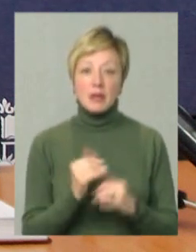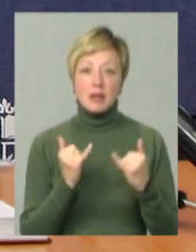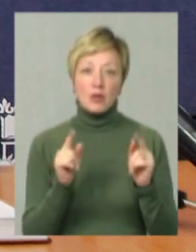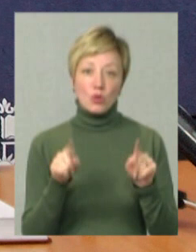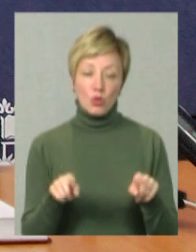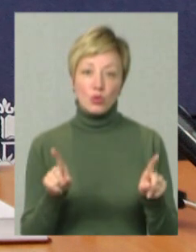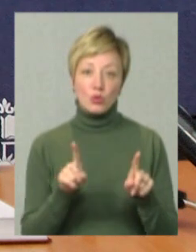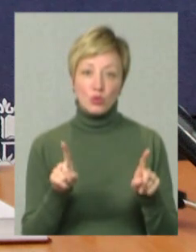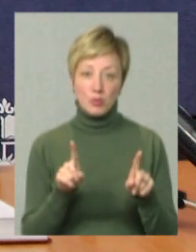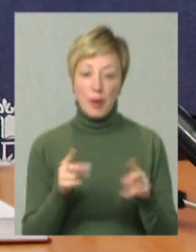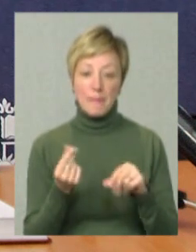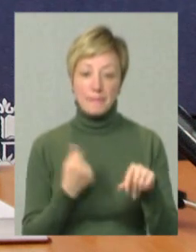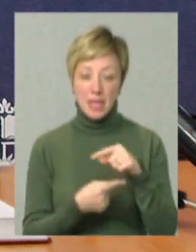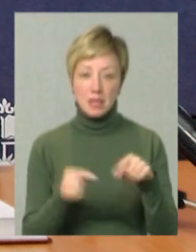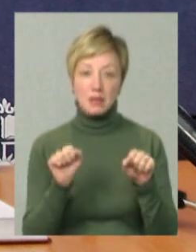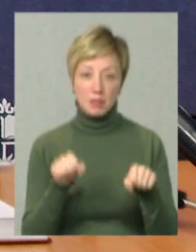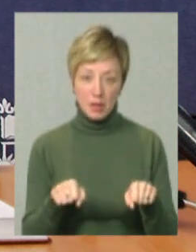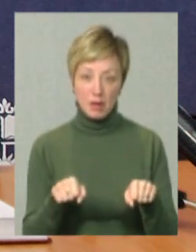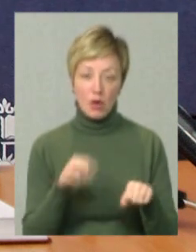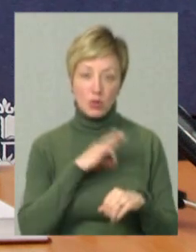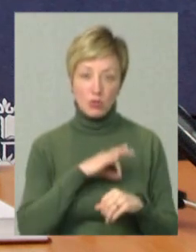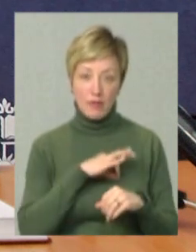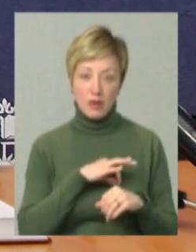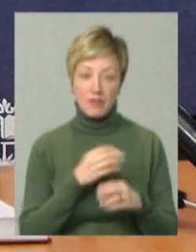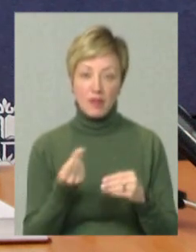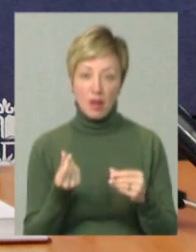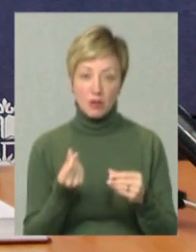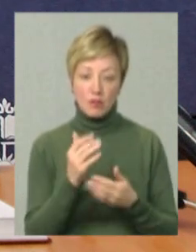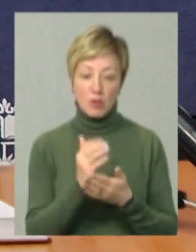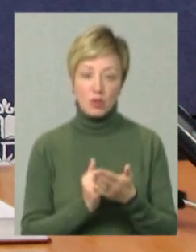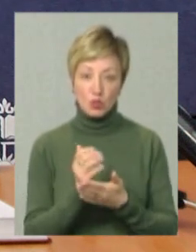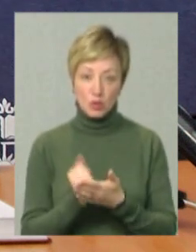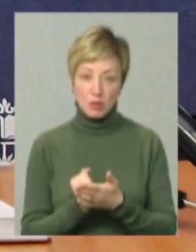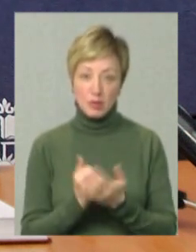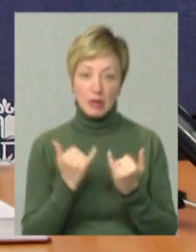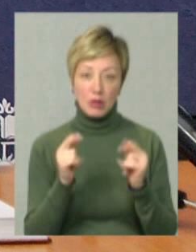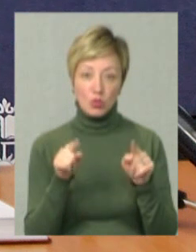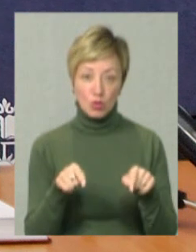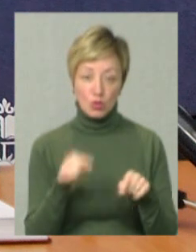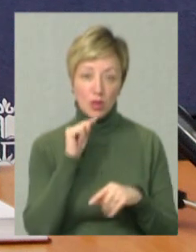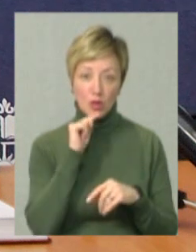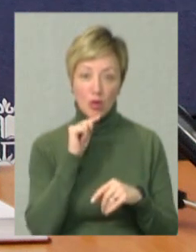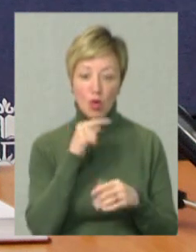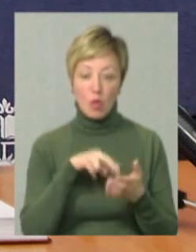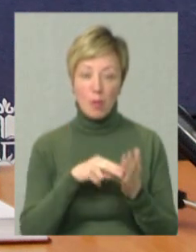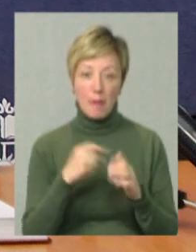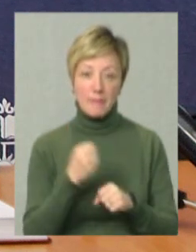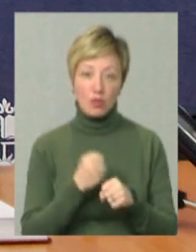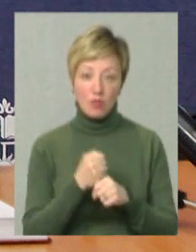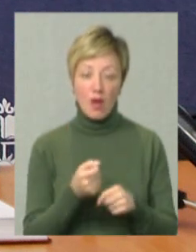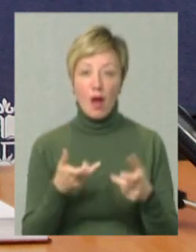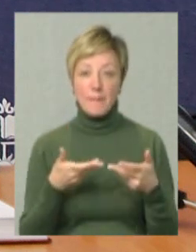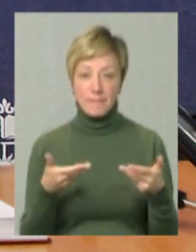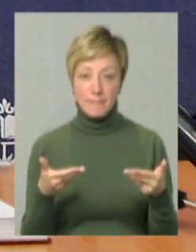все для того, щоб бізнес міг користуватись фінансовими ресурсами, для того, щоб економіка працювала.